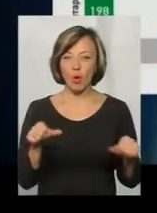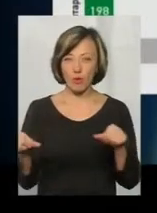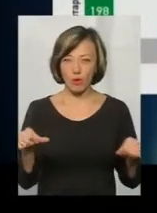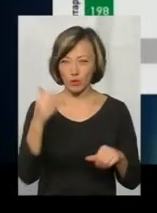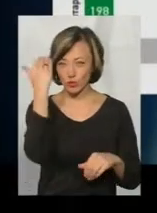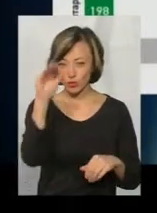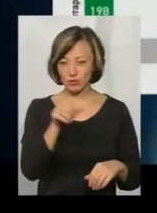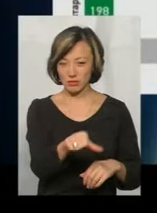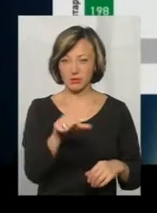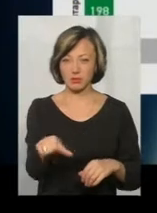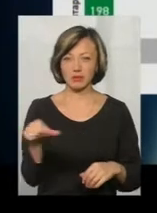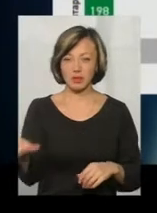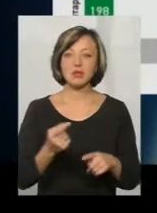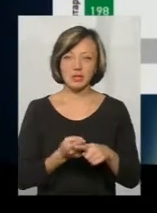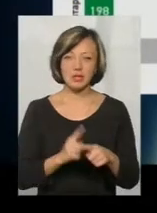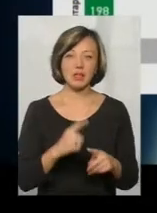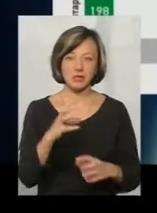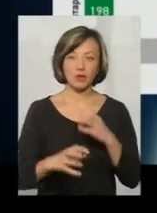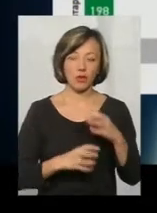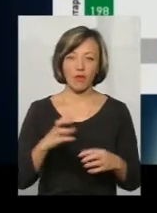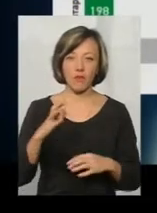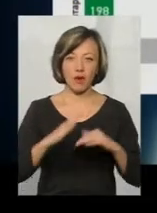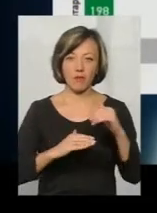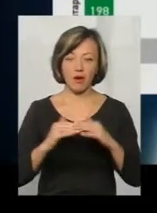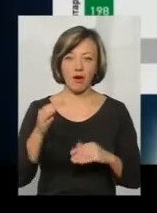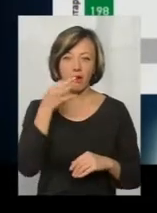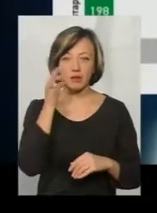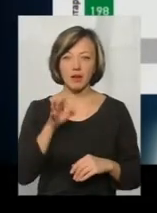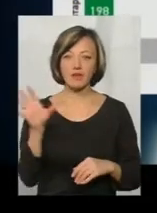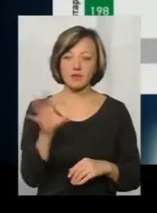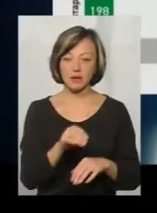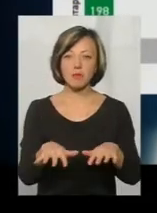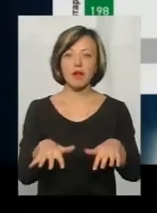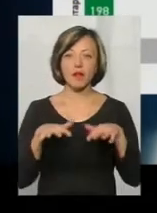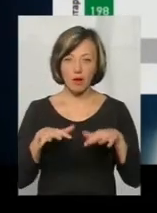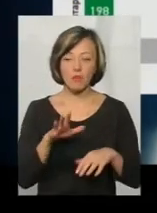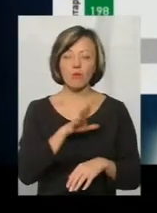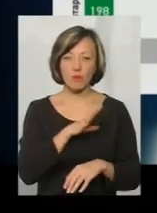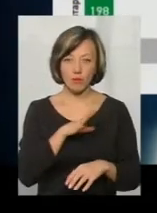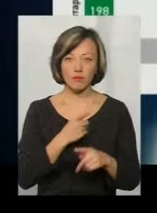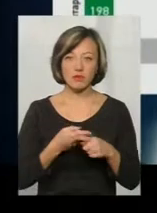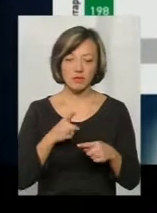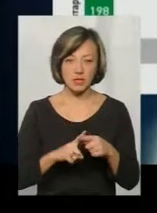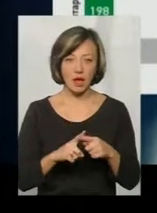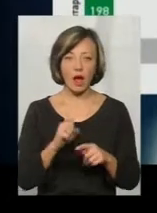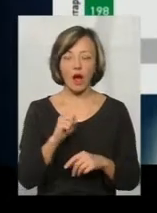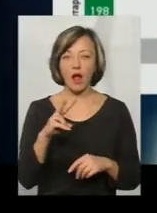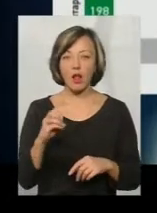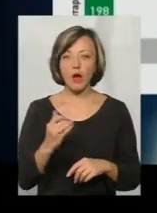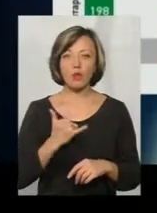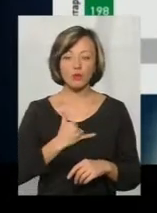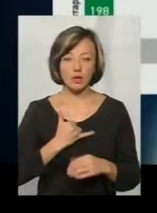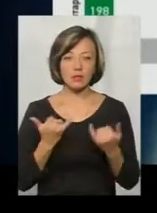насправді, світова практика. Тобто, в усіх парламентах вони проходили через цей момент. Але у нас